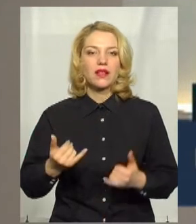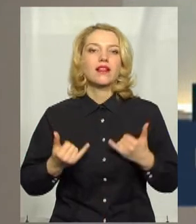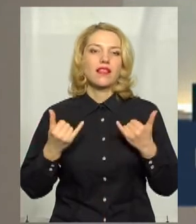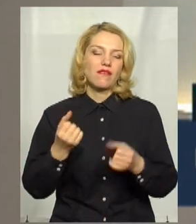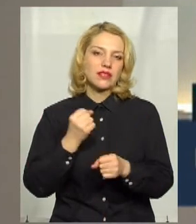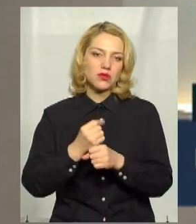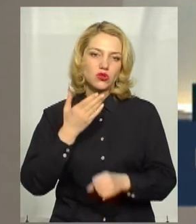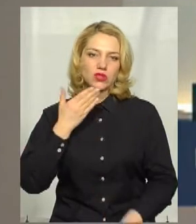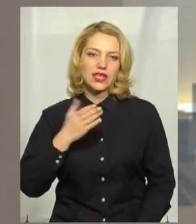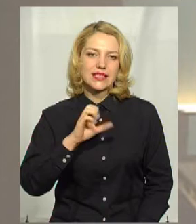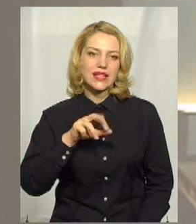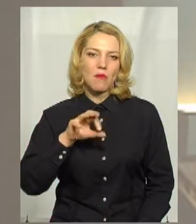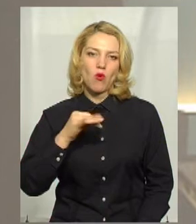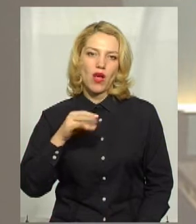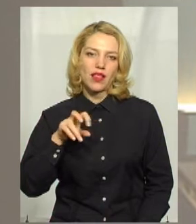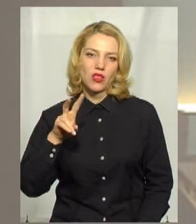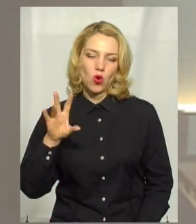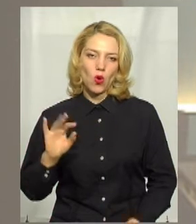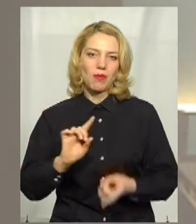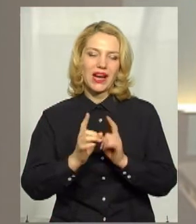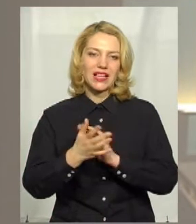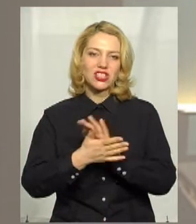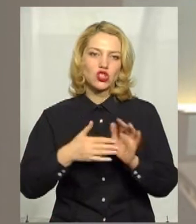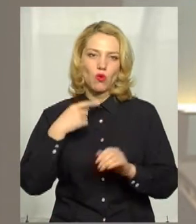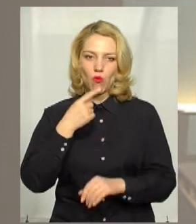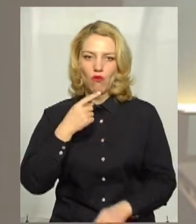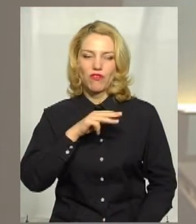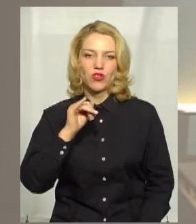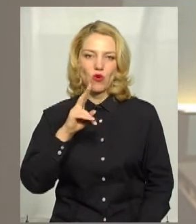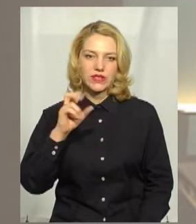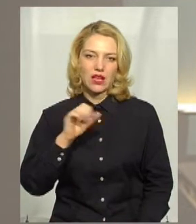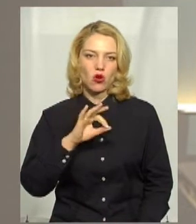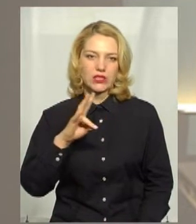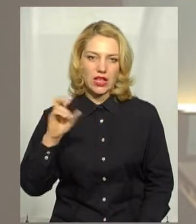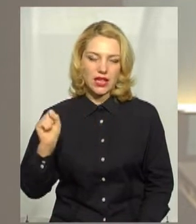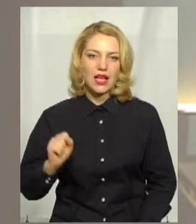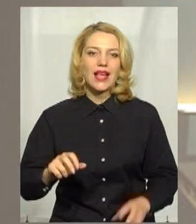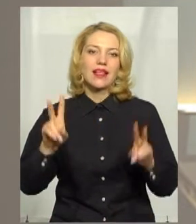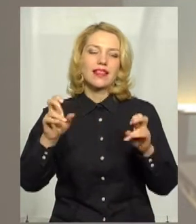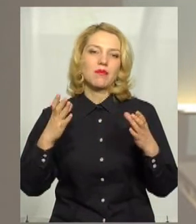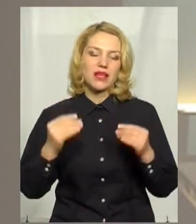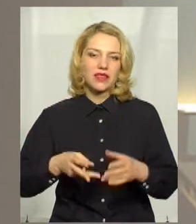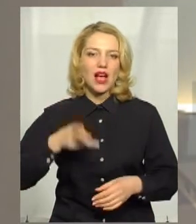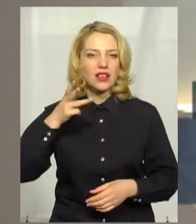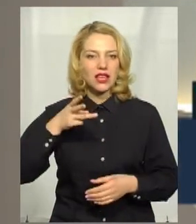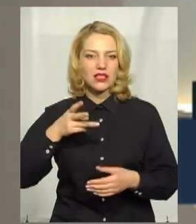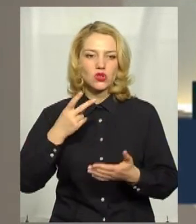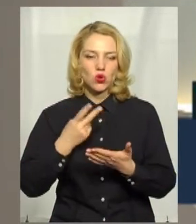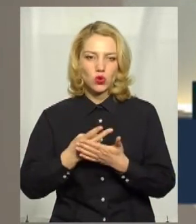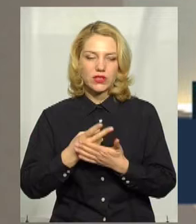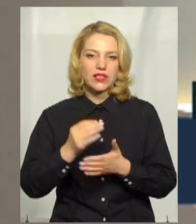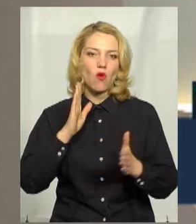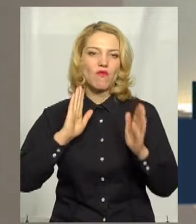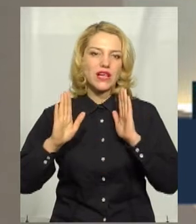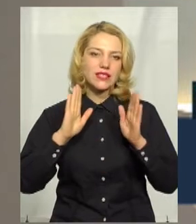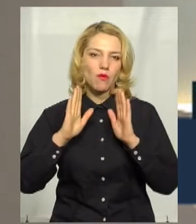для вас працює ведуча Алла Самойленко, на жестову мову перекладає Оксана Фіновська. Тема дня транслюється в мережі Фейсбук,